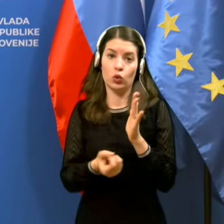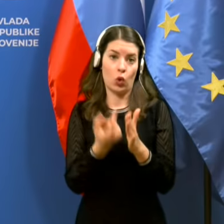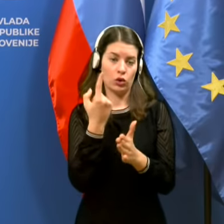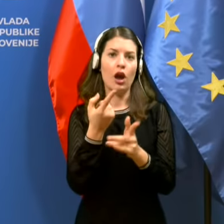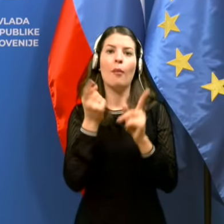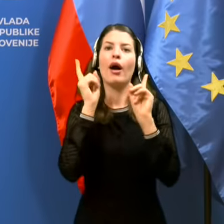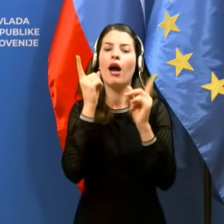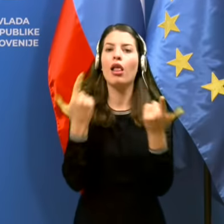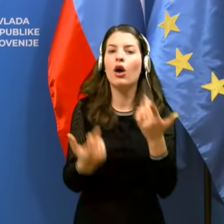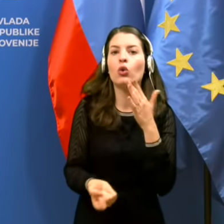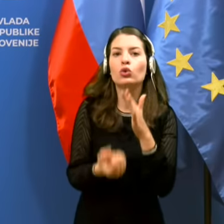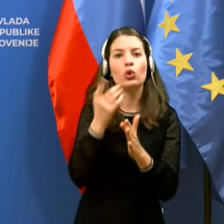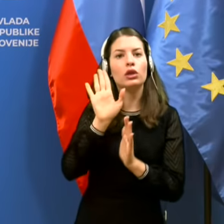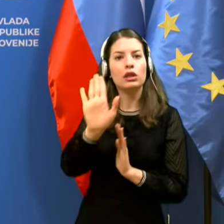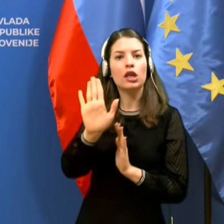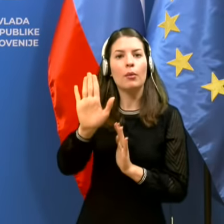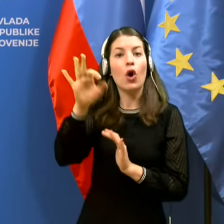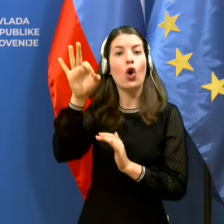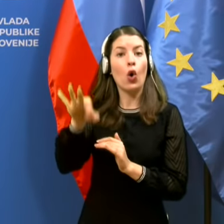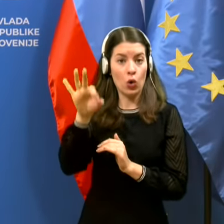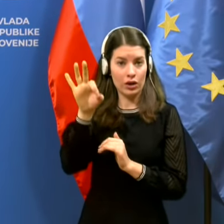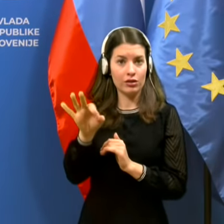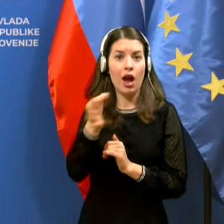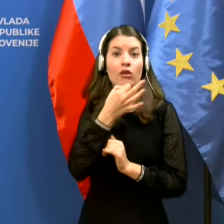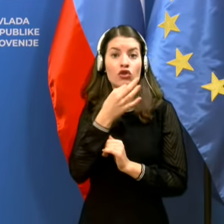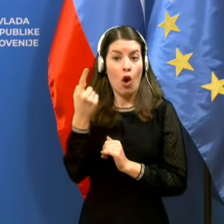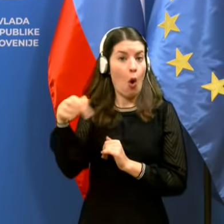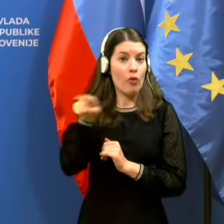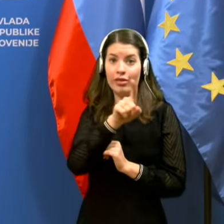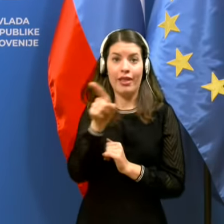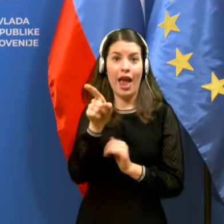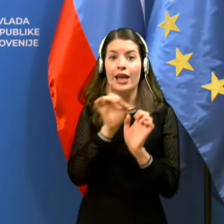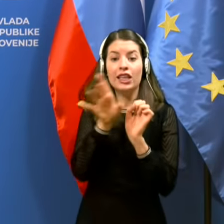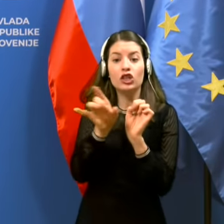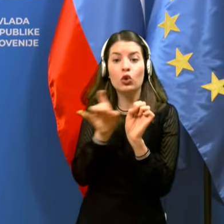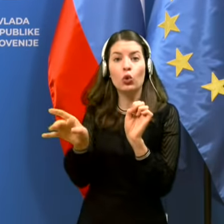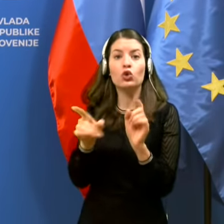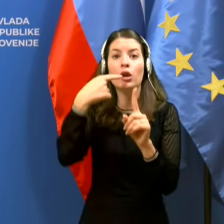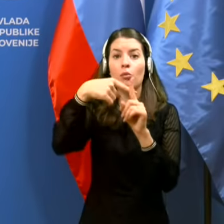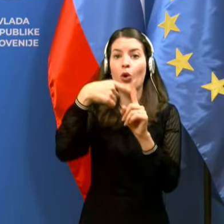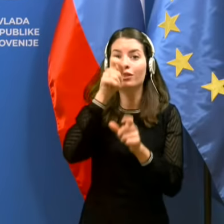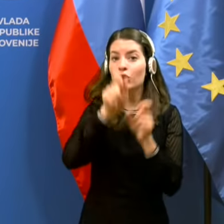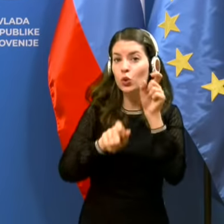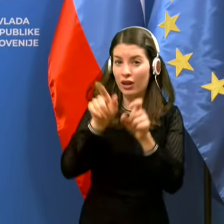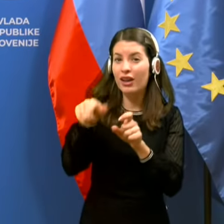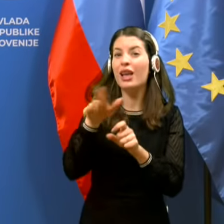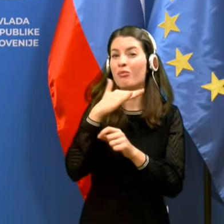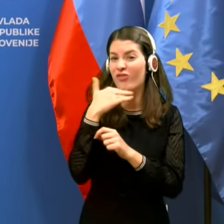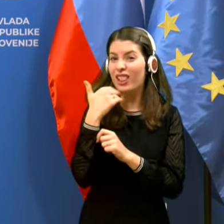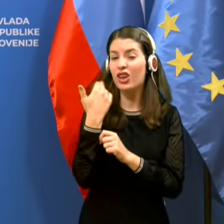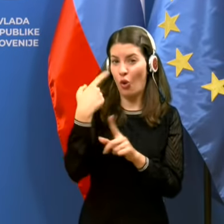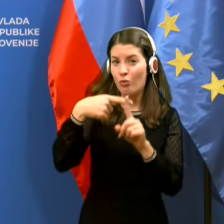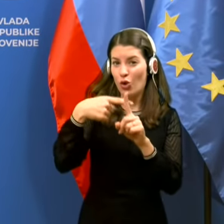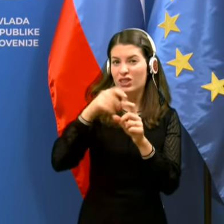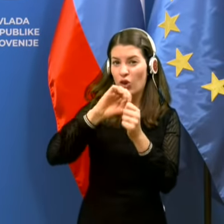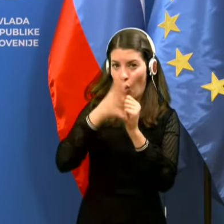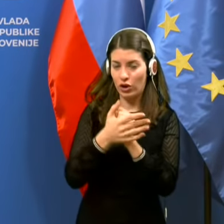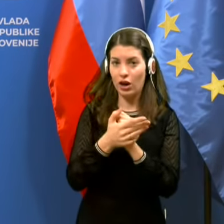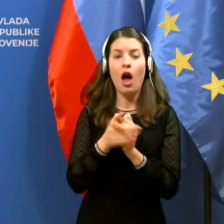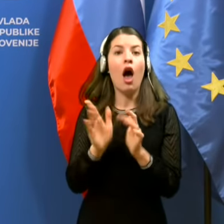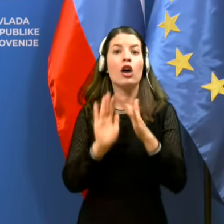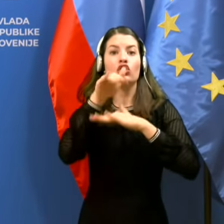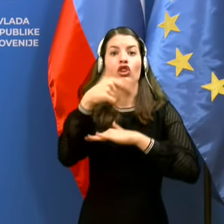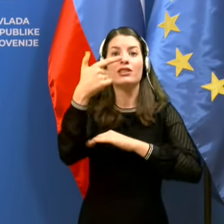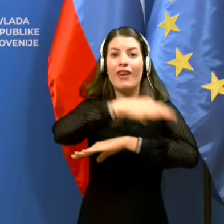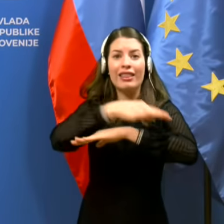bi se zgodilo njim, če ne bi izločili vse te pozitivne, ki so jih očitno imeli. Veste, kaj se bom bi zgodilo? Da če se najdi, bi